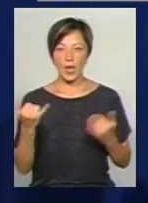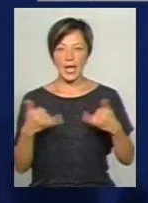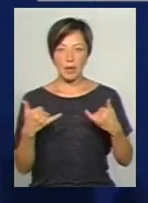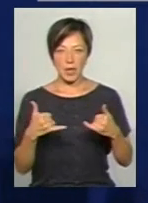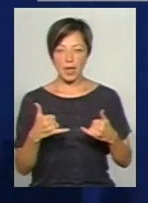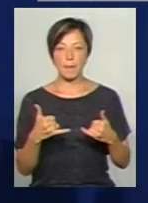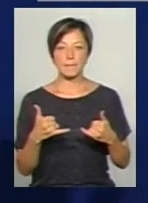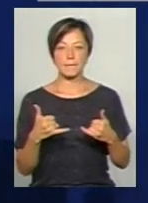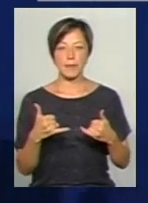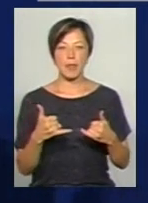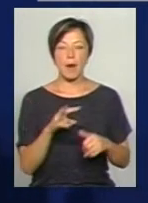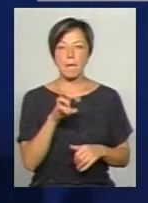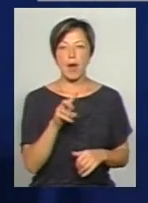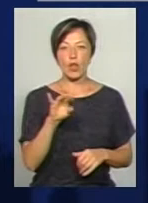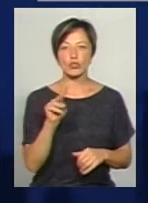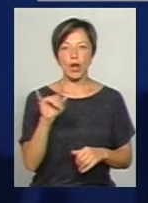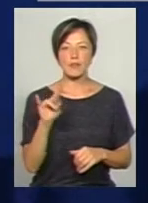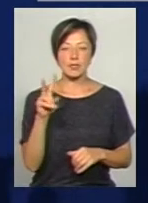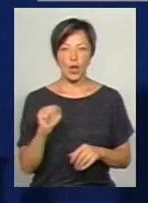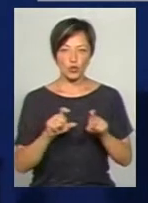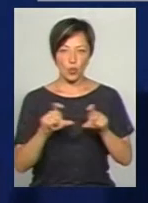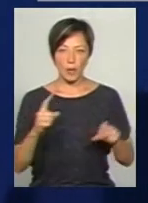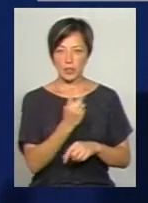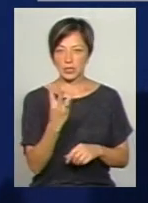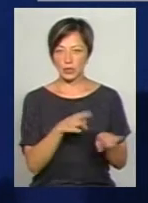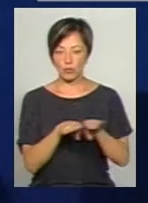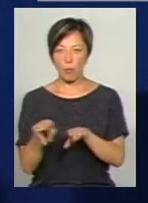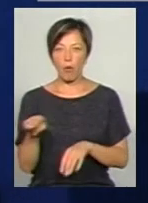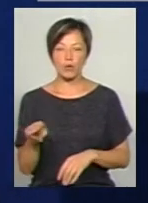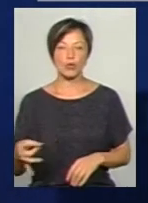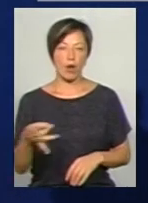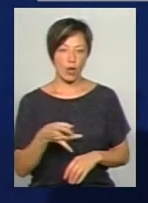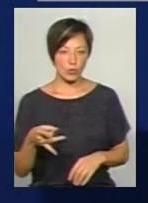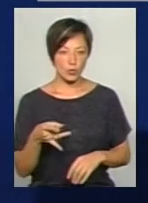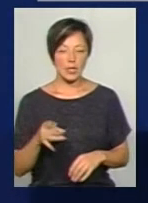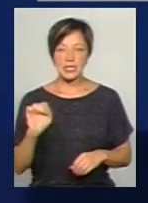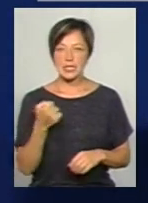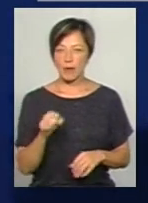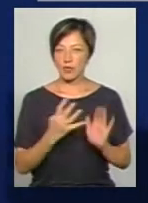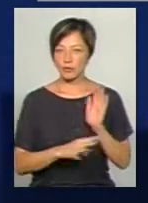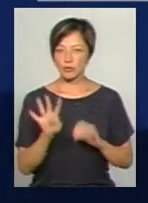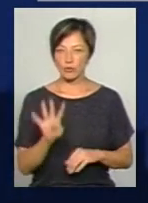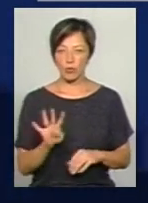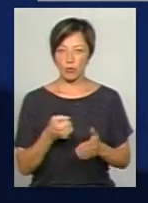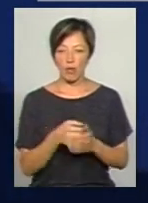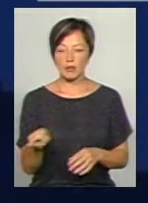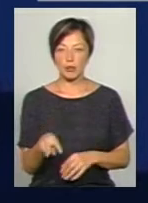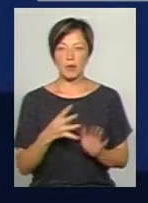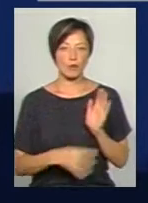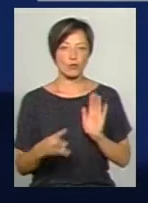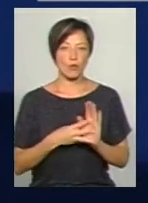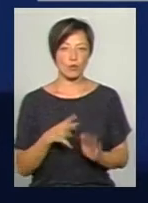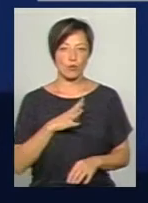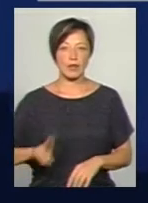хімії Малошкарівської загальноосвітньої школи 1-3 ступенів Полонського району. З серпня 1994 по листопад 1998